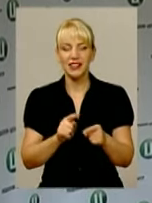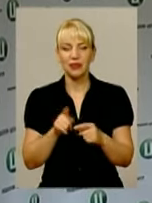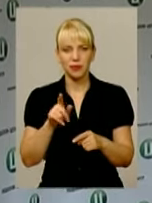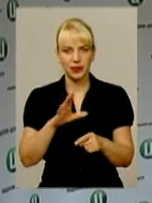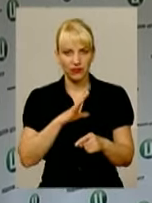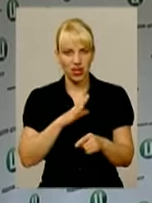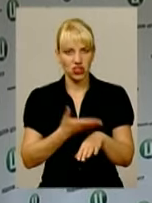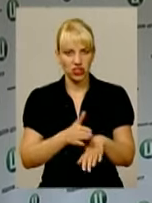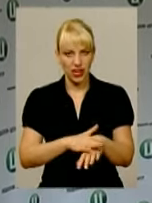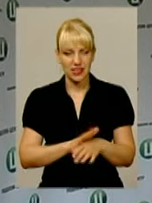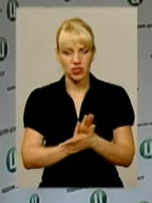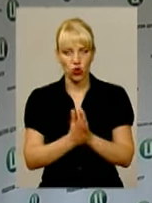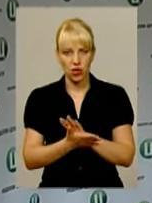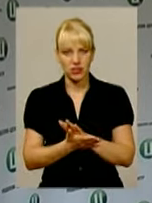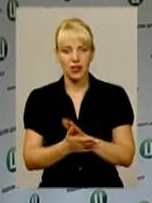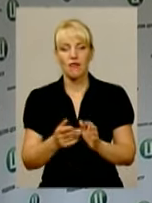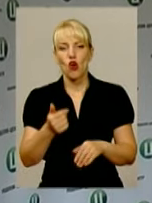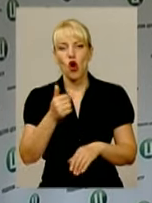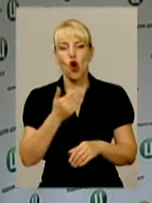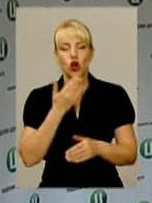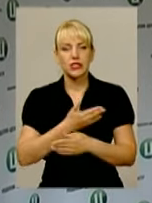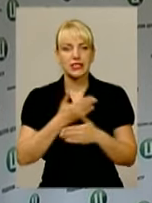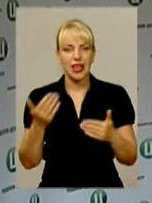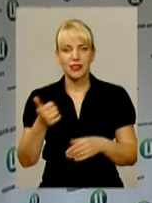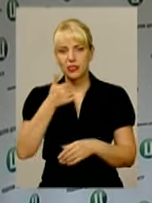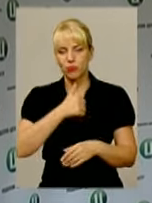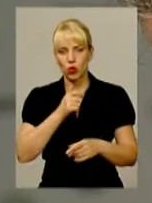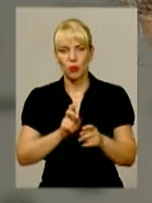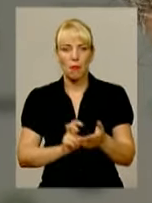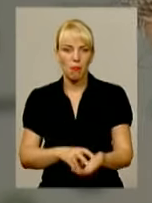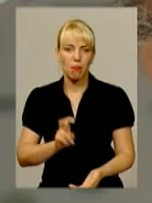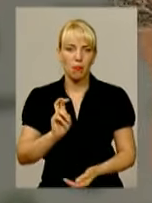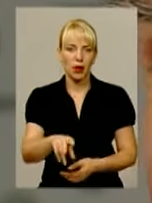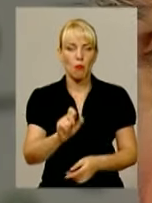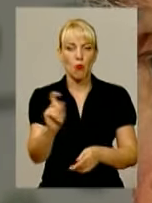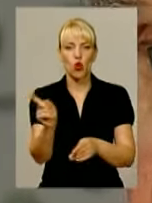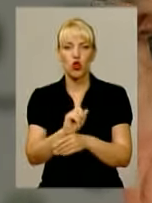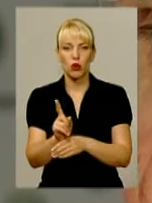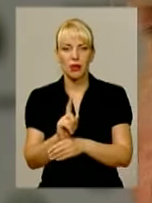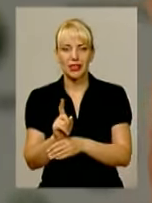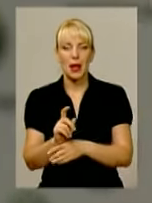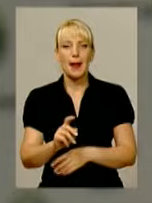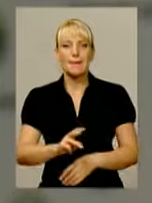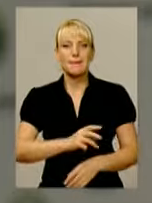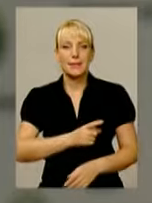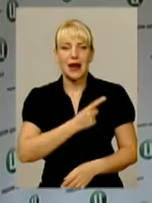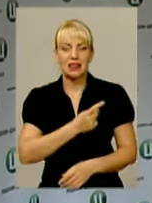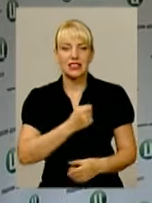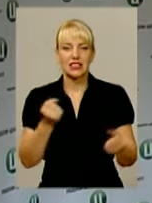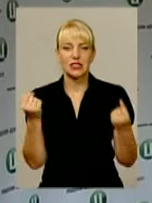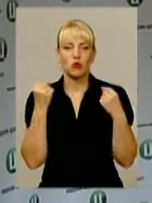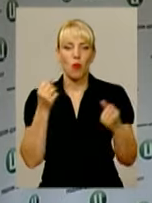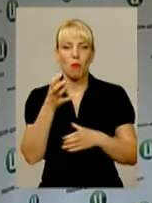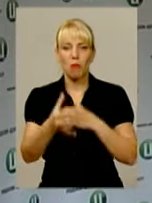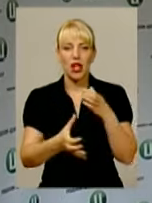важка, в останній спробі стрибнула по нормативу майстра спорту міжнародного класу. Чемпіоном України став